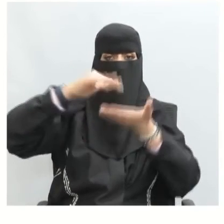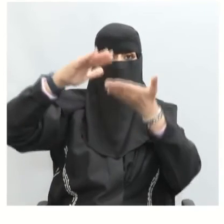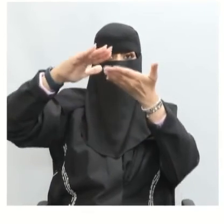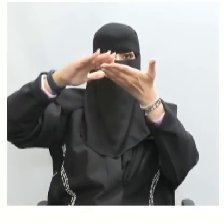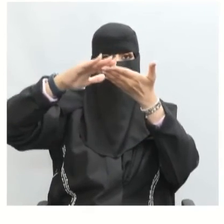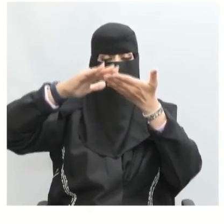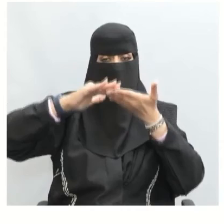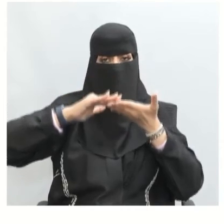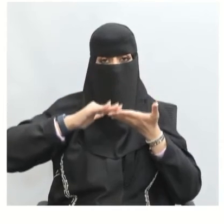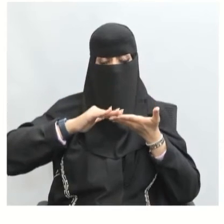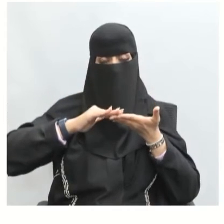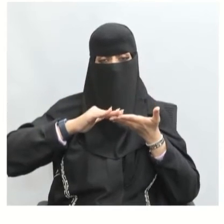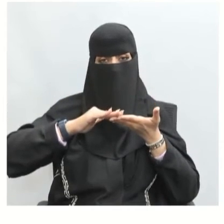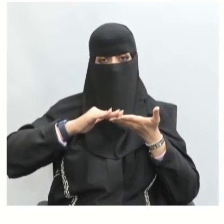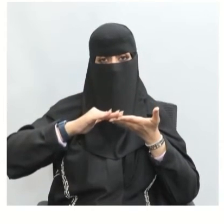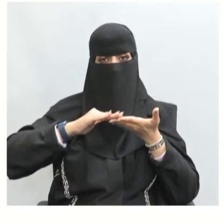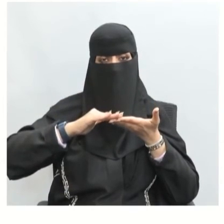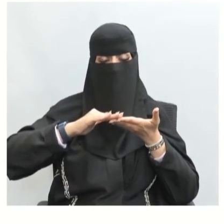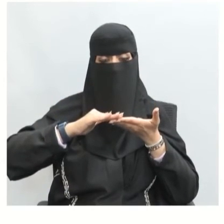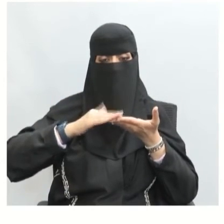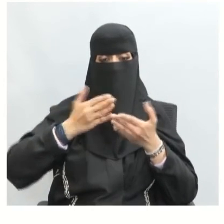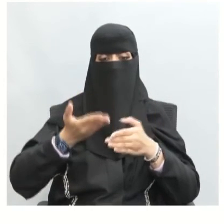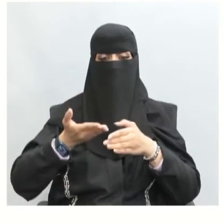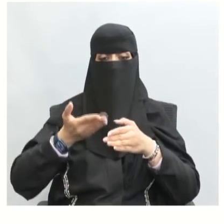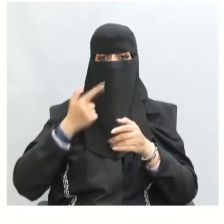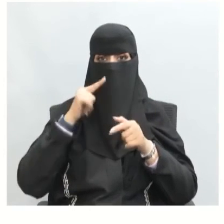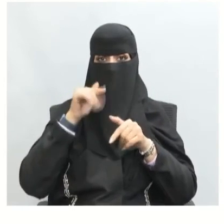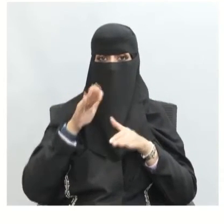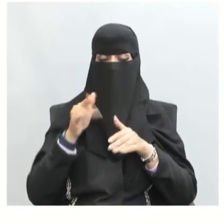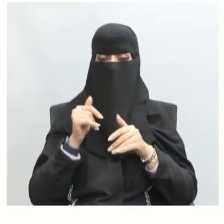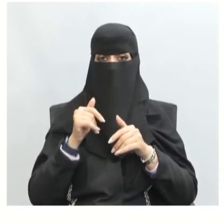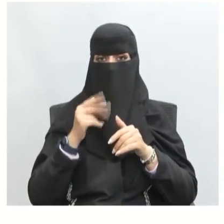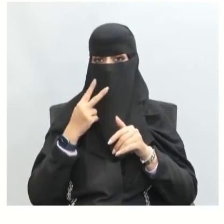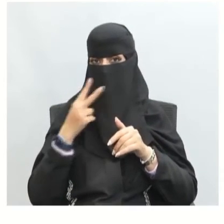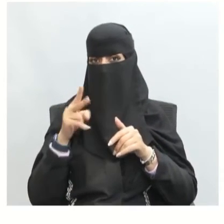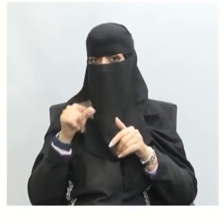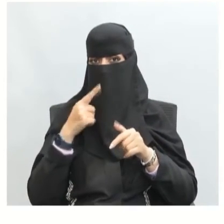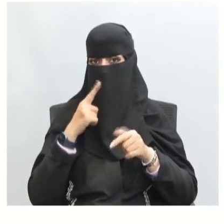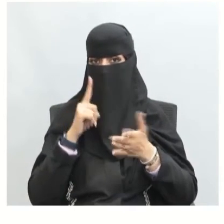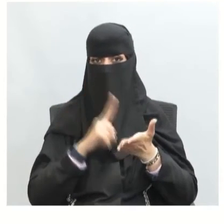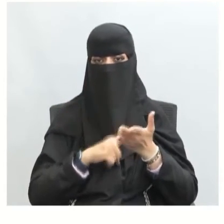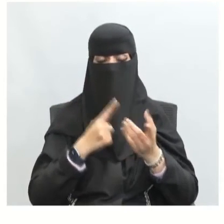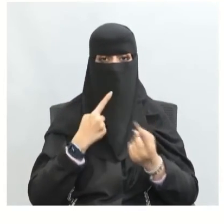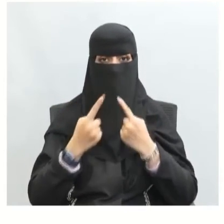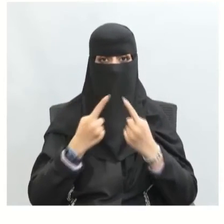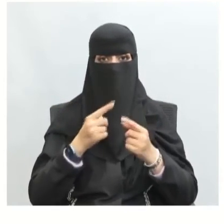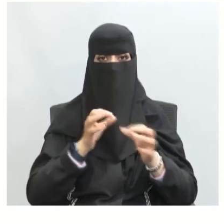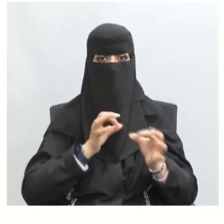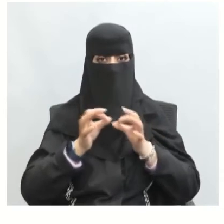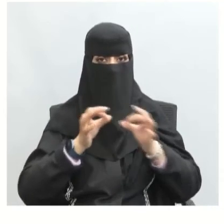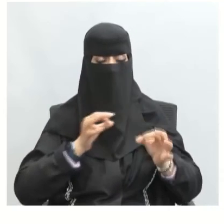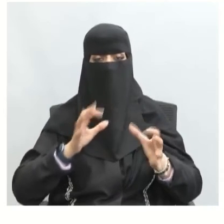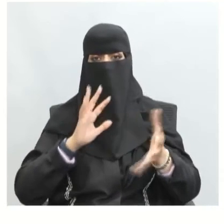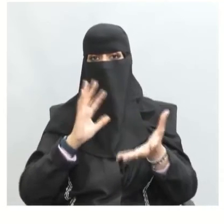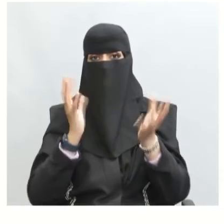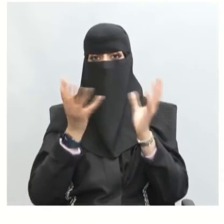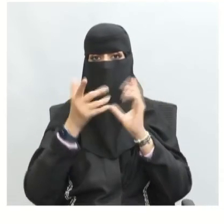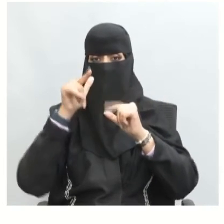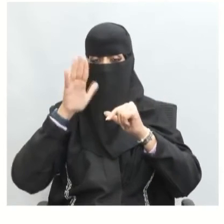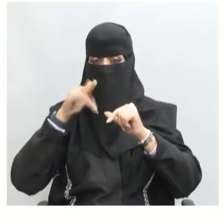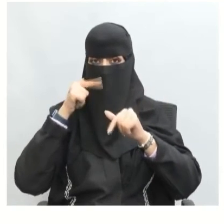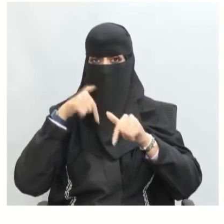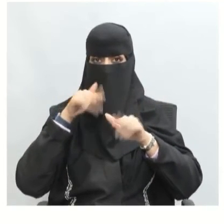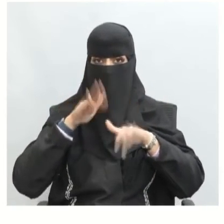للأمم والشعوب ونشاهد دائما الحوارات السياسية والدولية التي